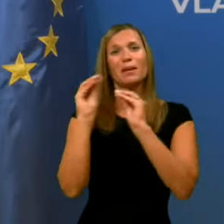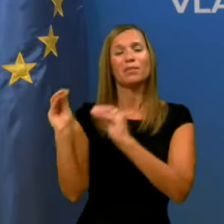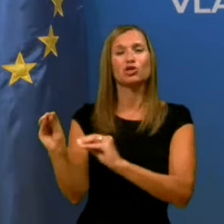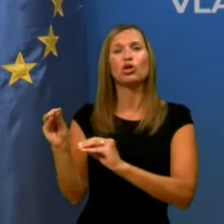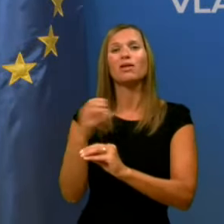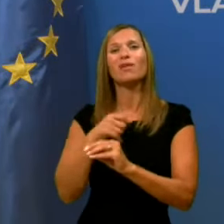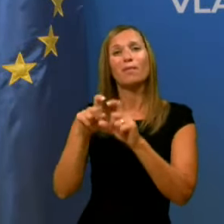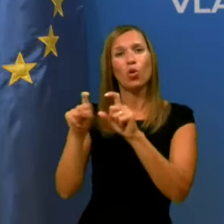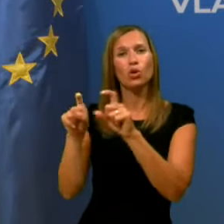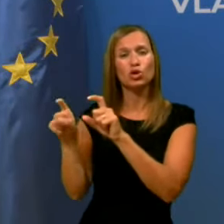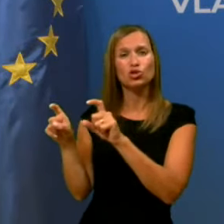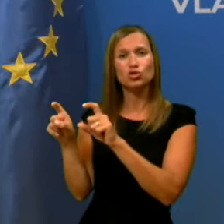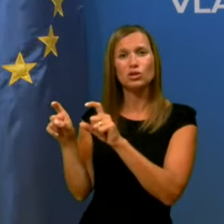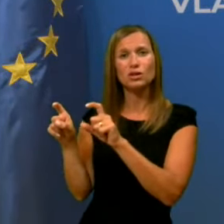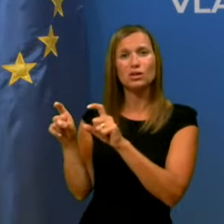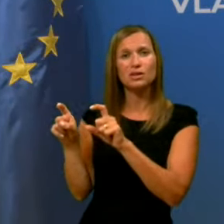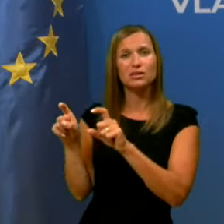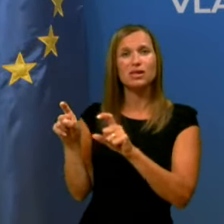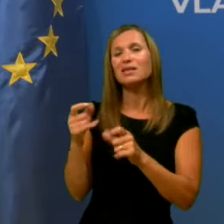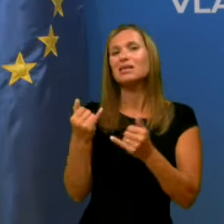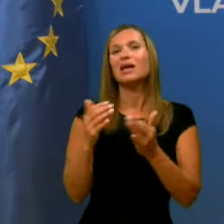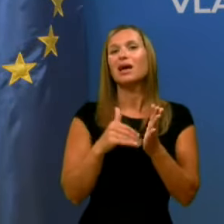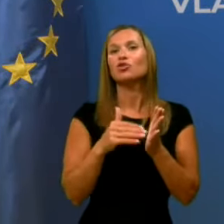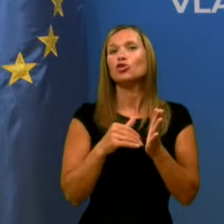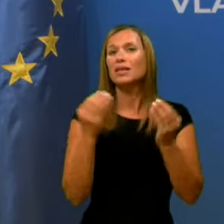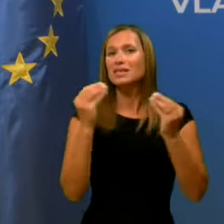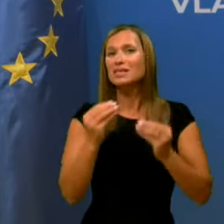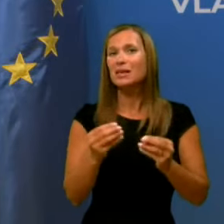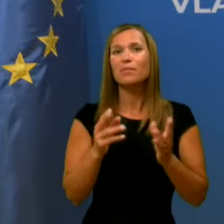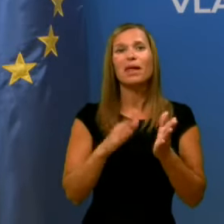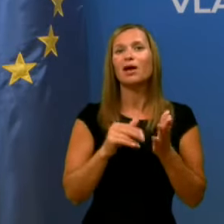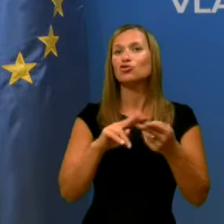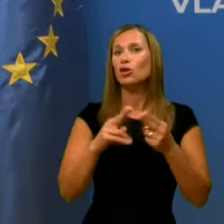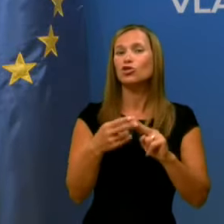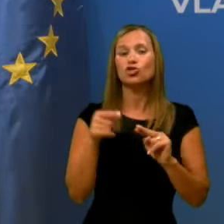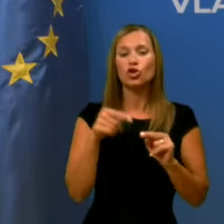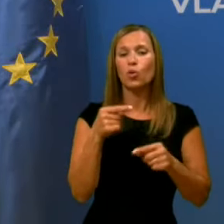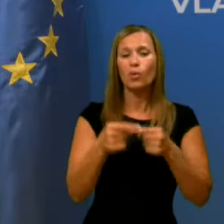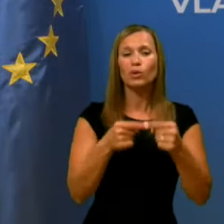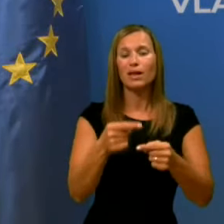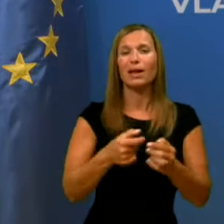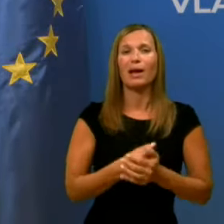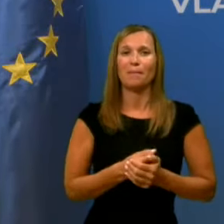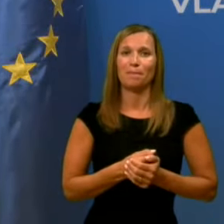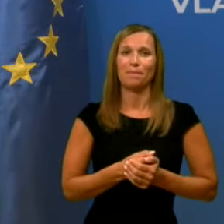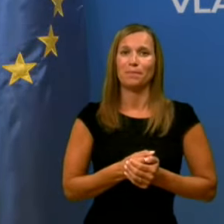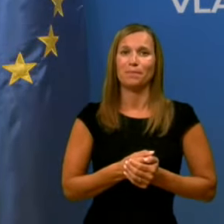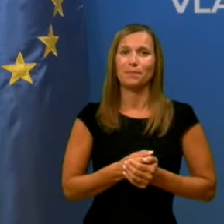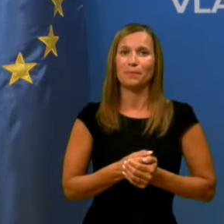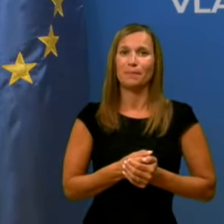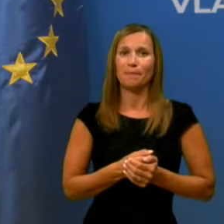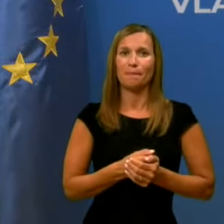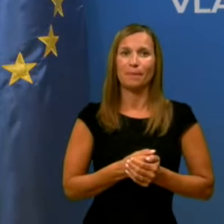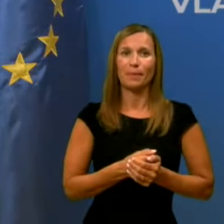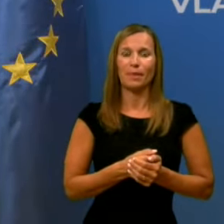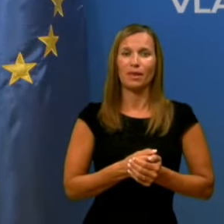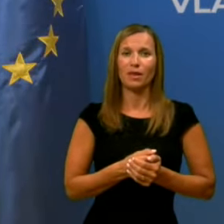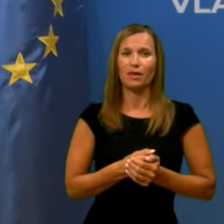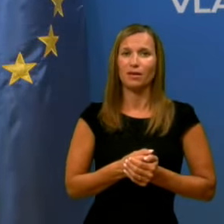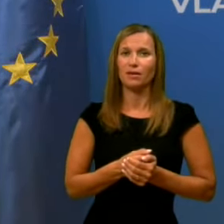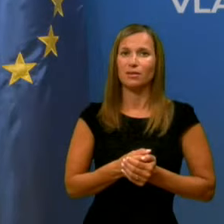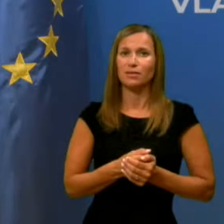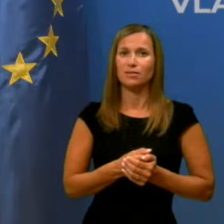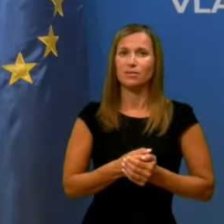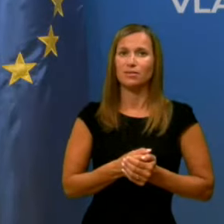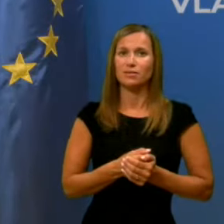ne premeščanje, kakšen je zdaj tukaj sistem, na kakšen način zato poteka, oziroma tudi kar se tiče... Lejte, ja, to je še enkrat, ne.